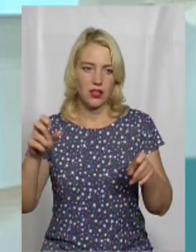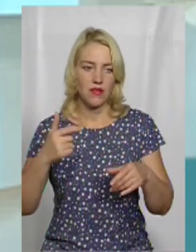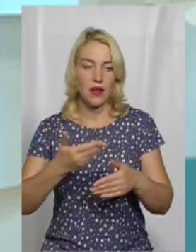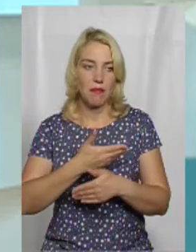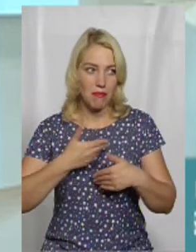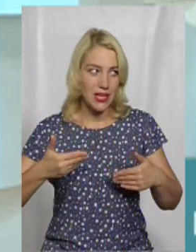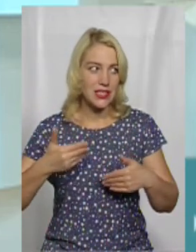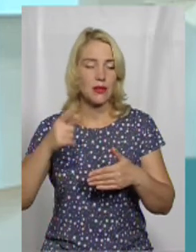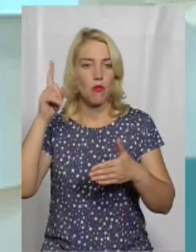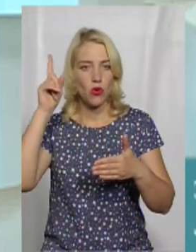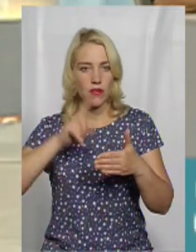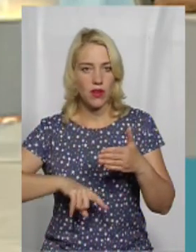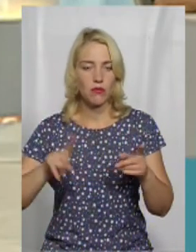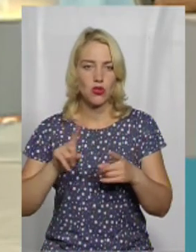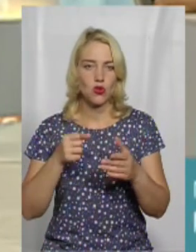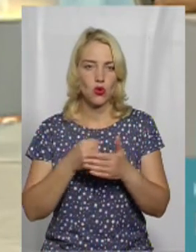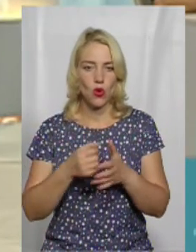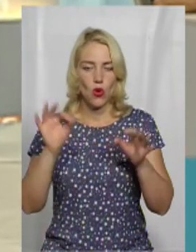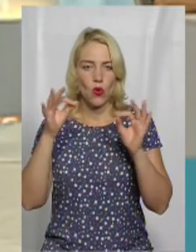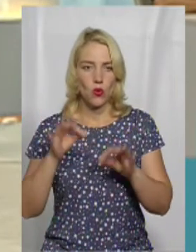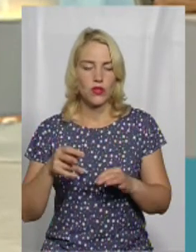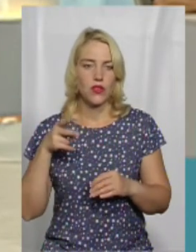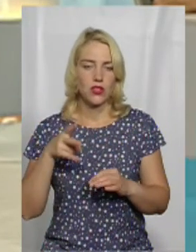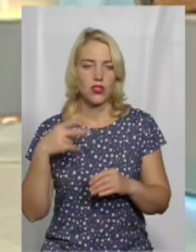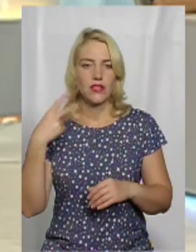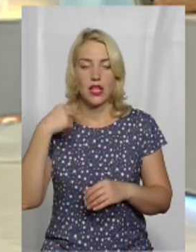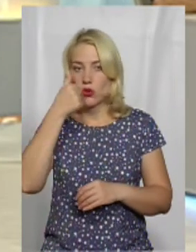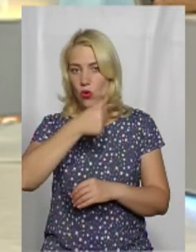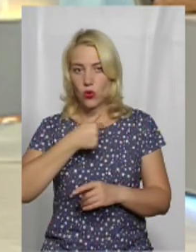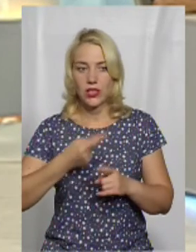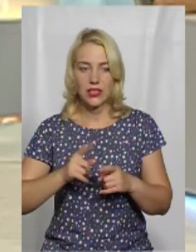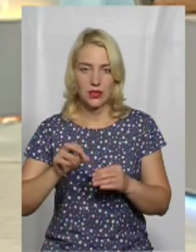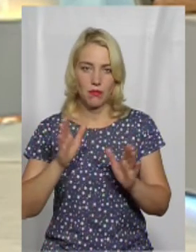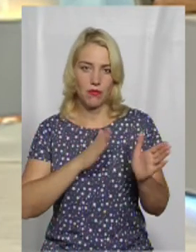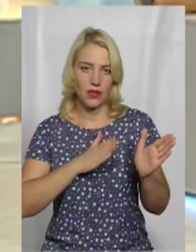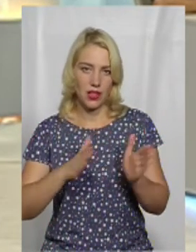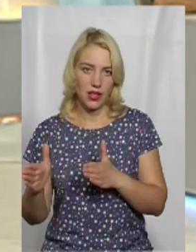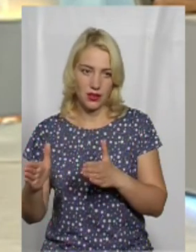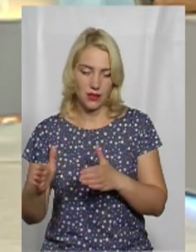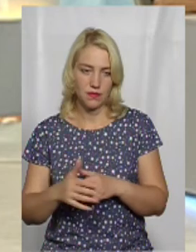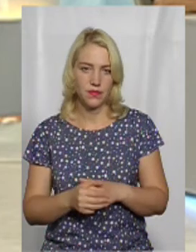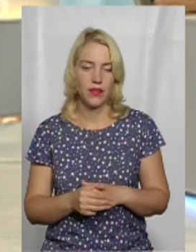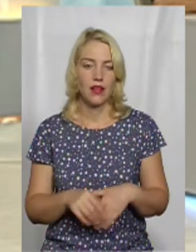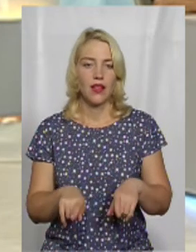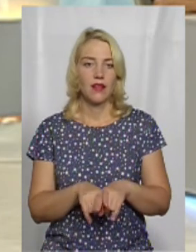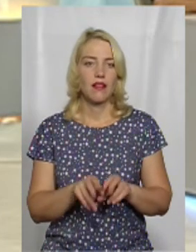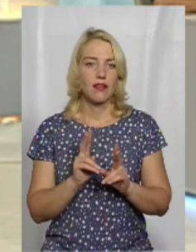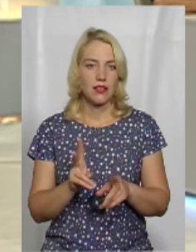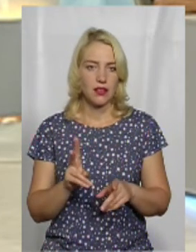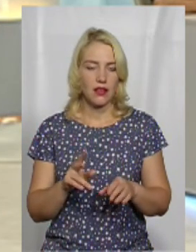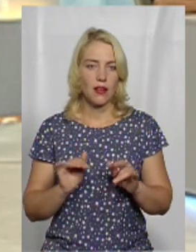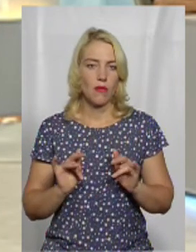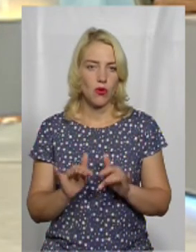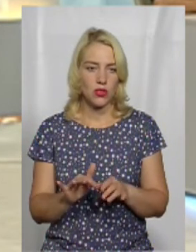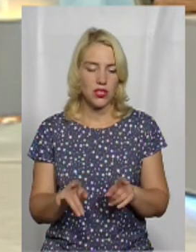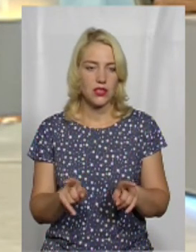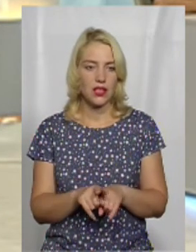зможемо до осені 2020 року вже з цим всім навести ладу. Так як процес